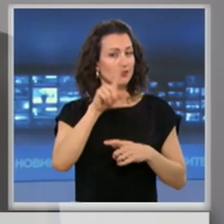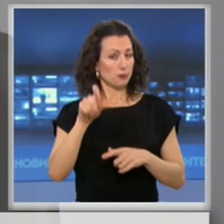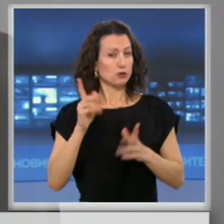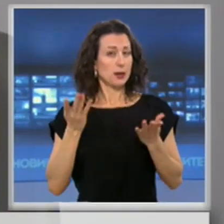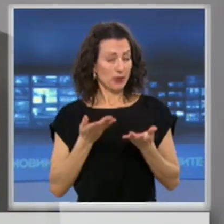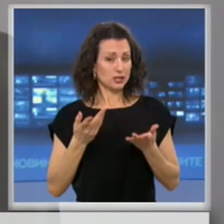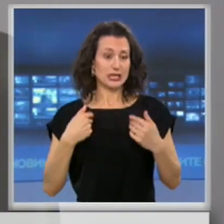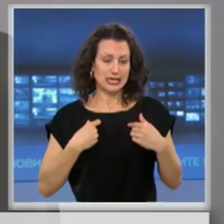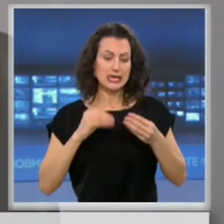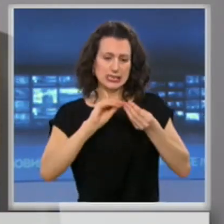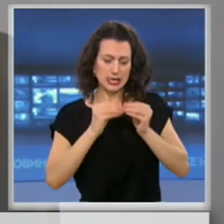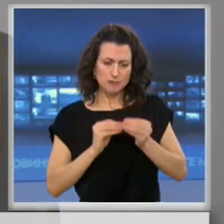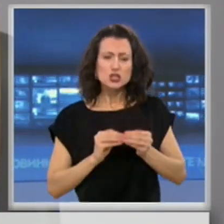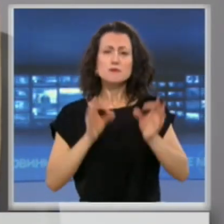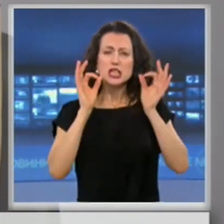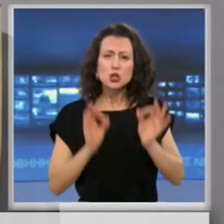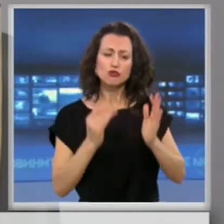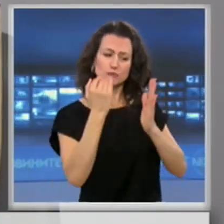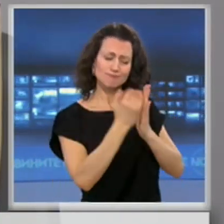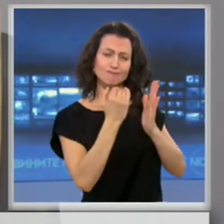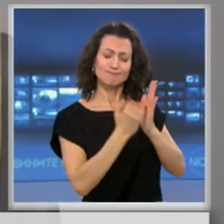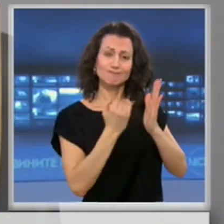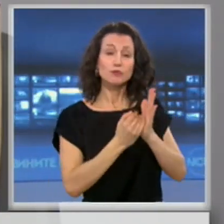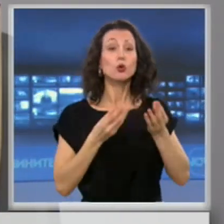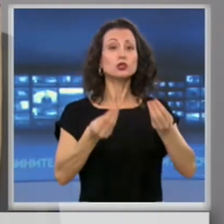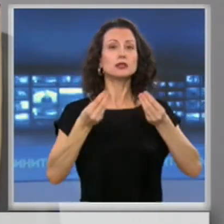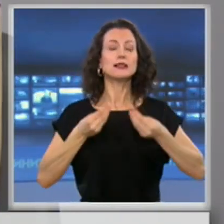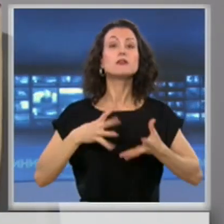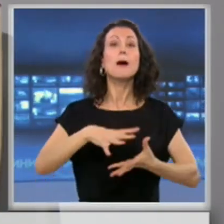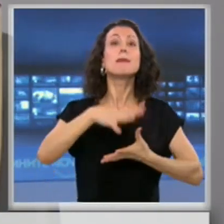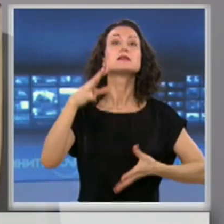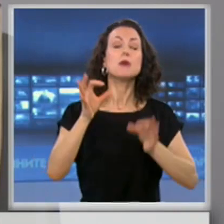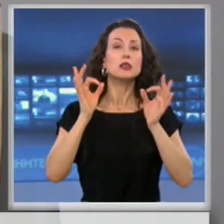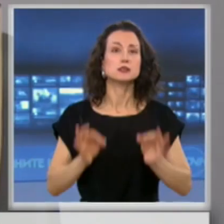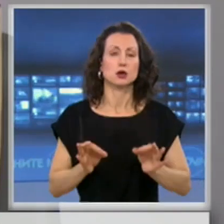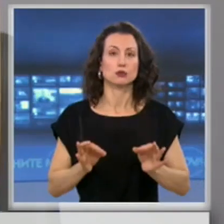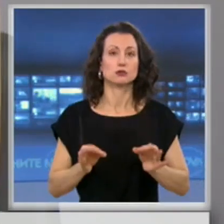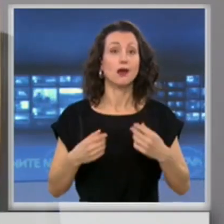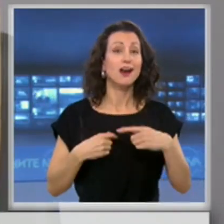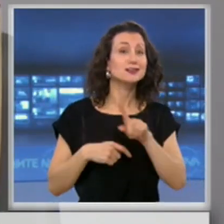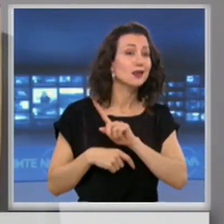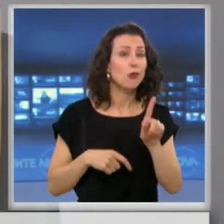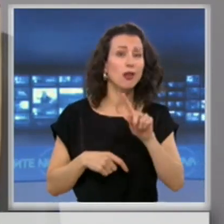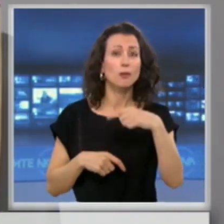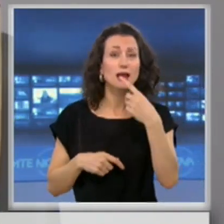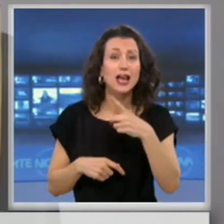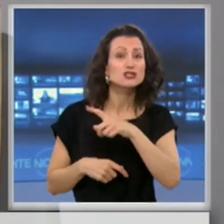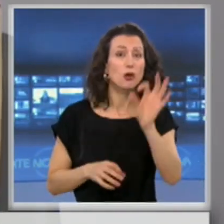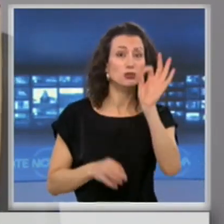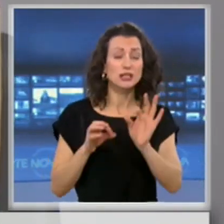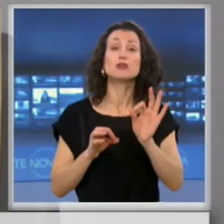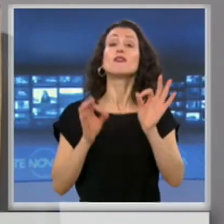да дават максимална сигурност. Никога няма да кажа 100% сигурност.